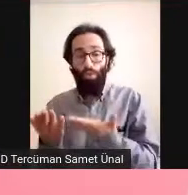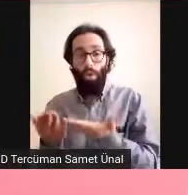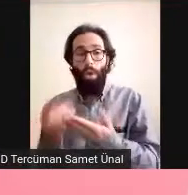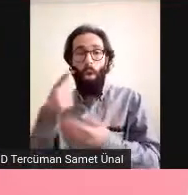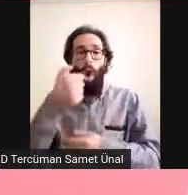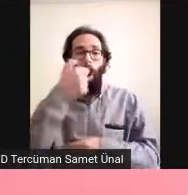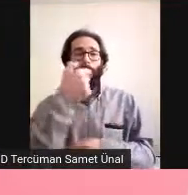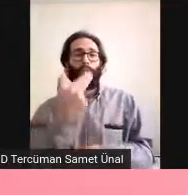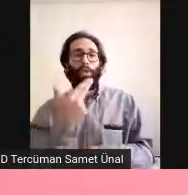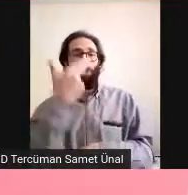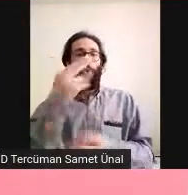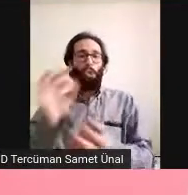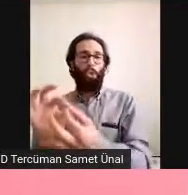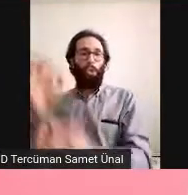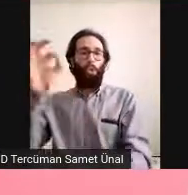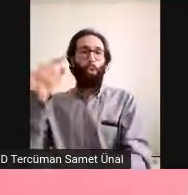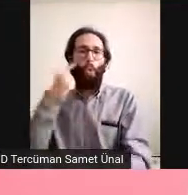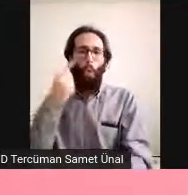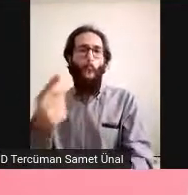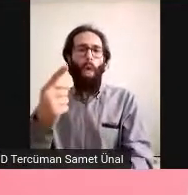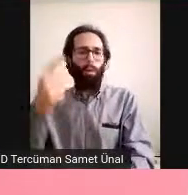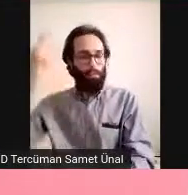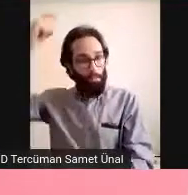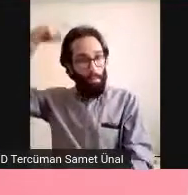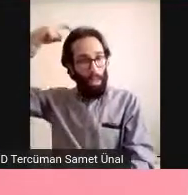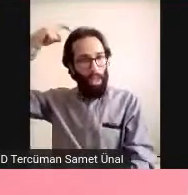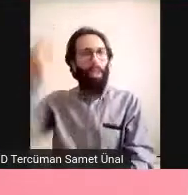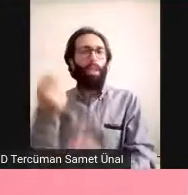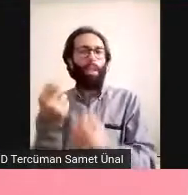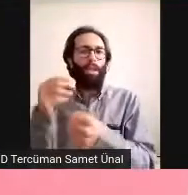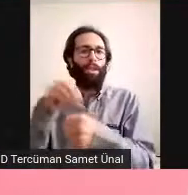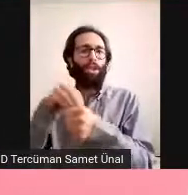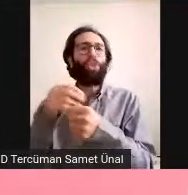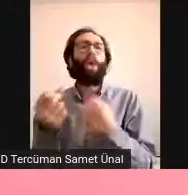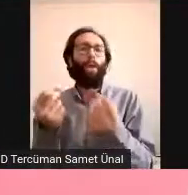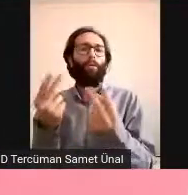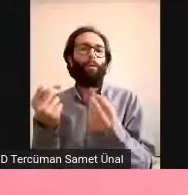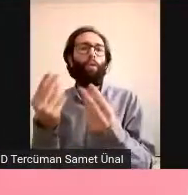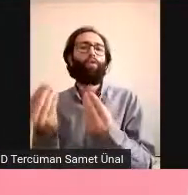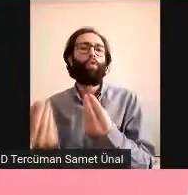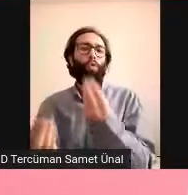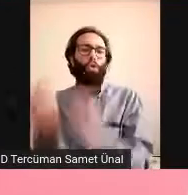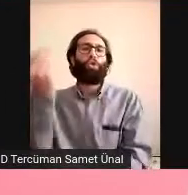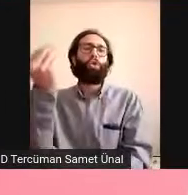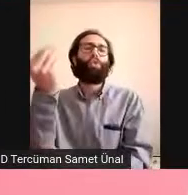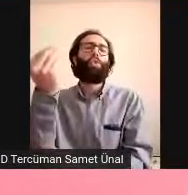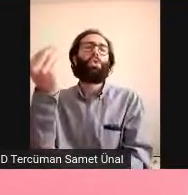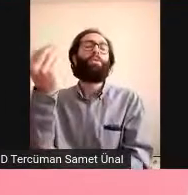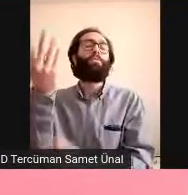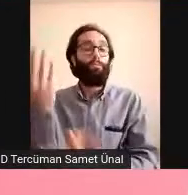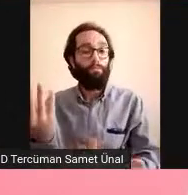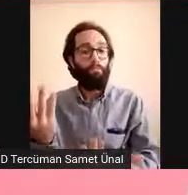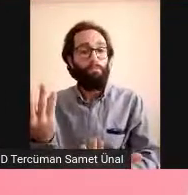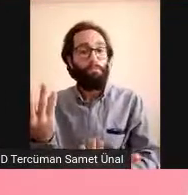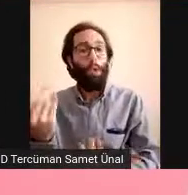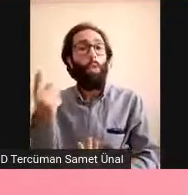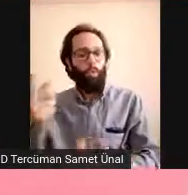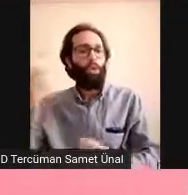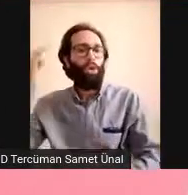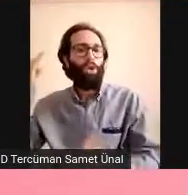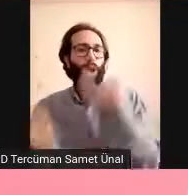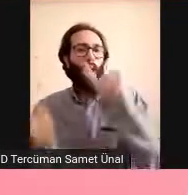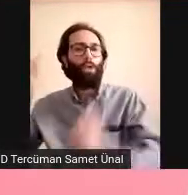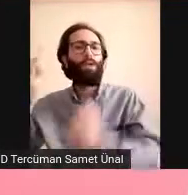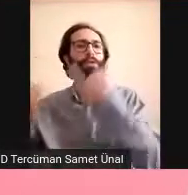yapmışlar ve beyinde virüsü bulmuşlar açıkçası. Yani işte bu hala daha tartışılıyor aslında ama